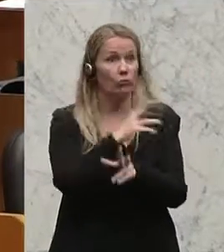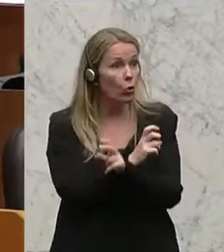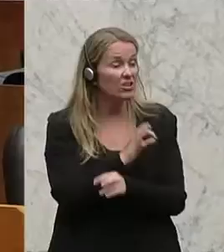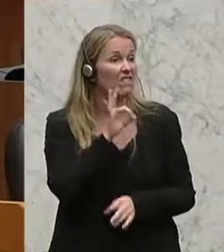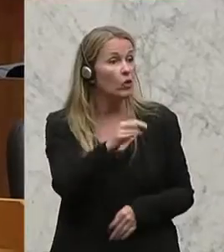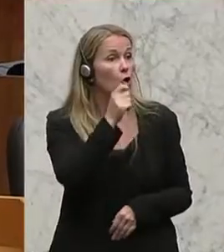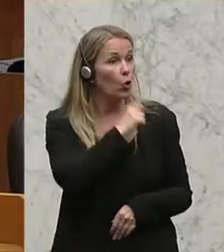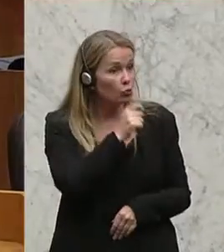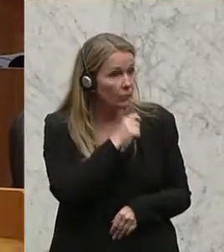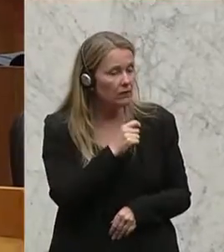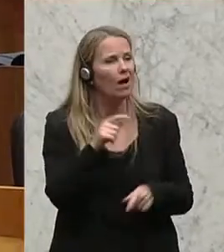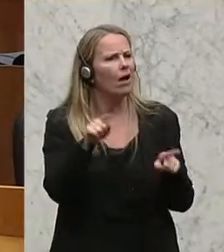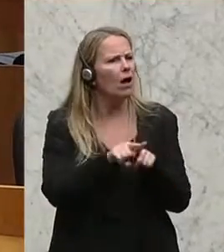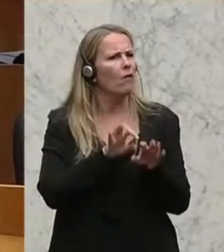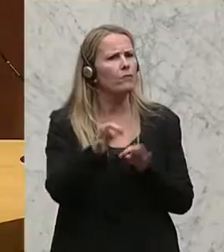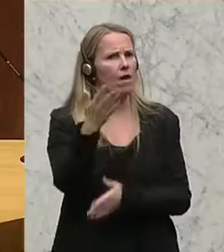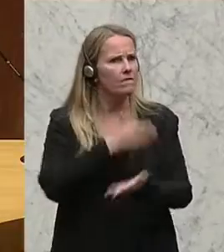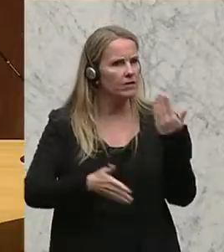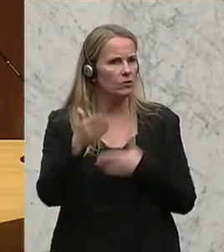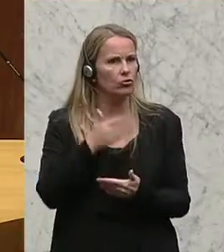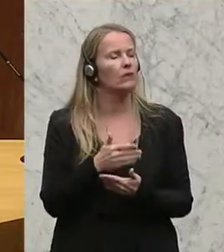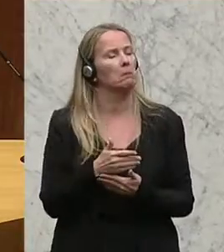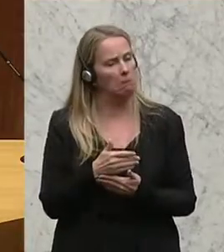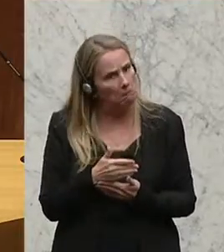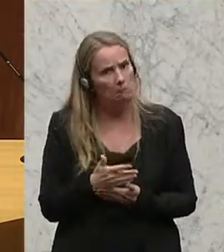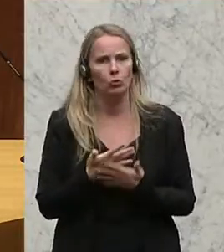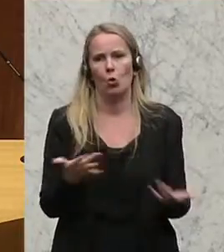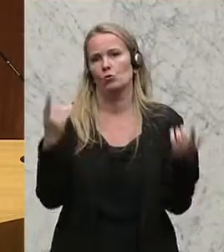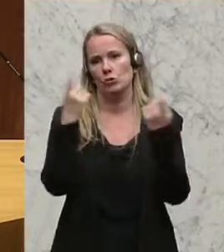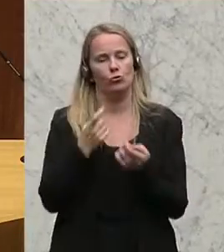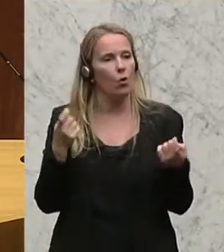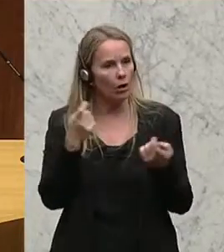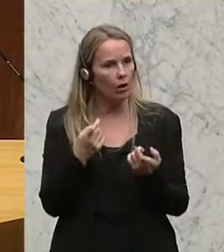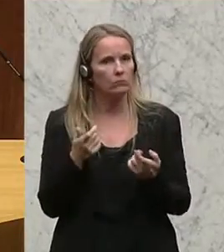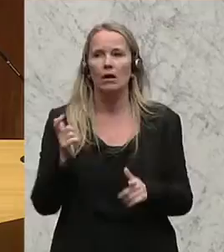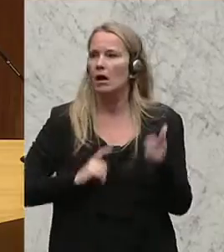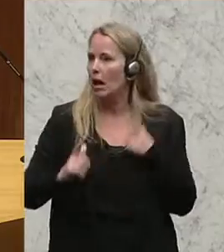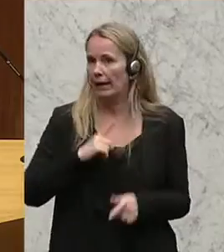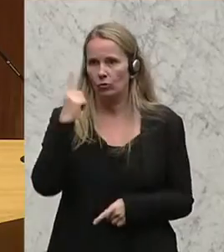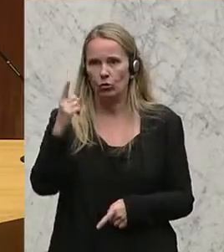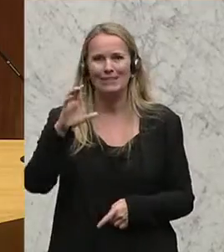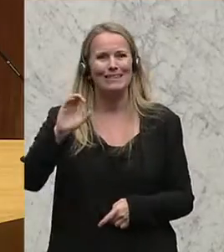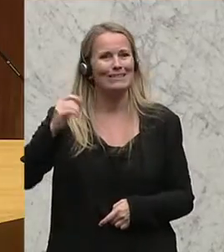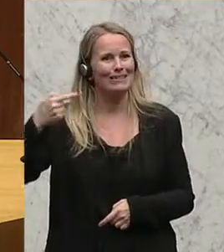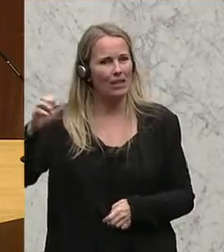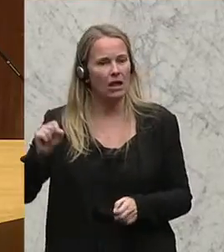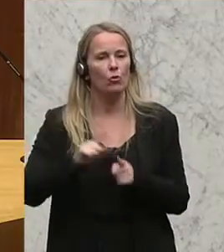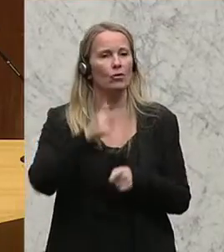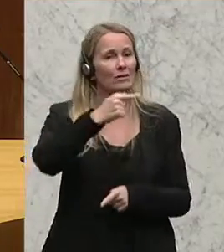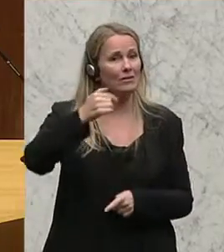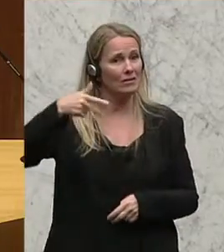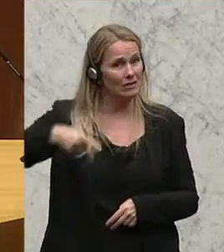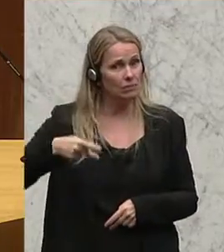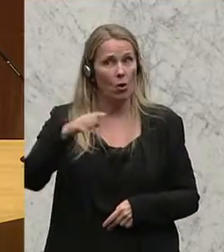für die Konsumenten, aber auch für die Wirtschaft sehr, sehr bedenklich. Und leider Gottes ist weder CETA noch DITIB auf